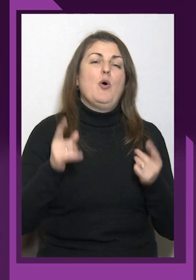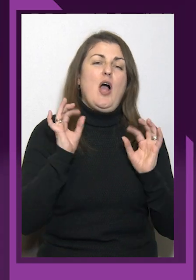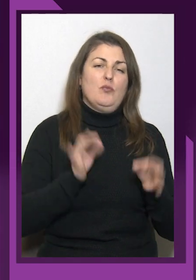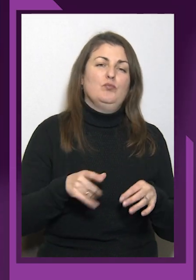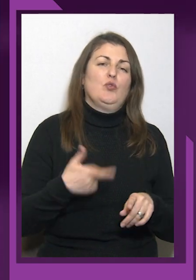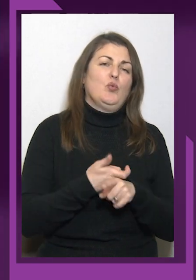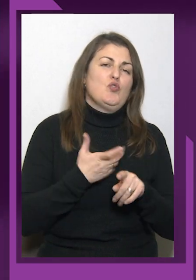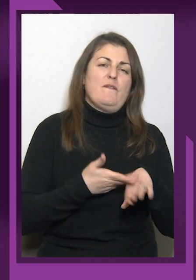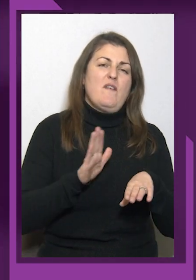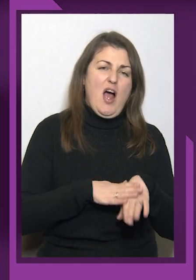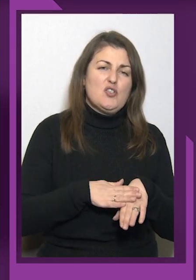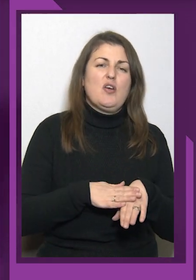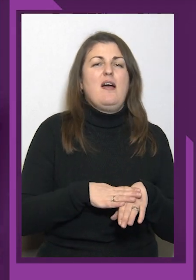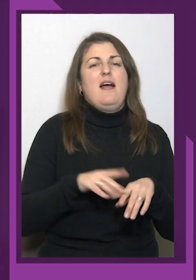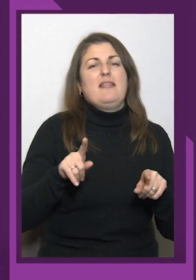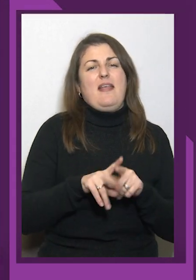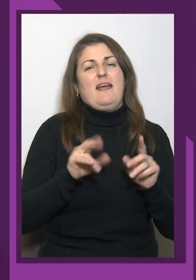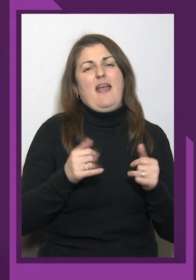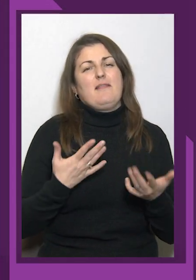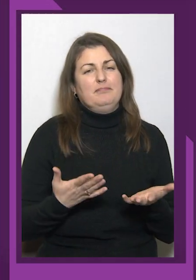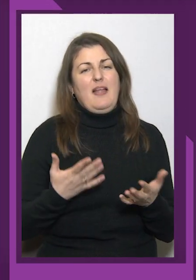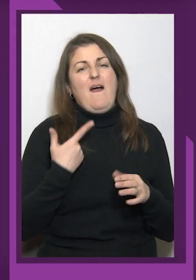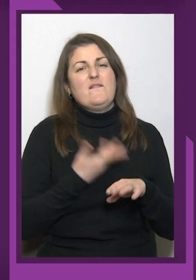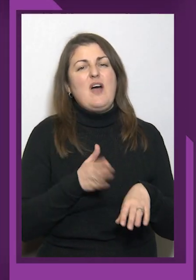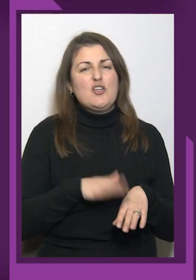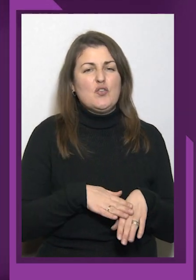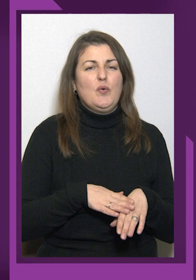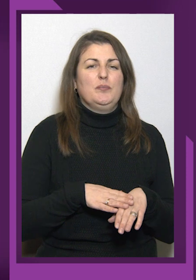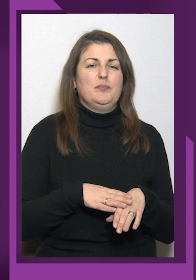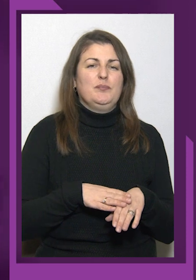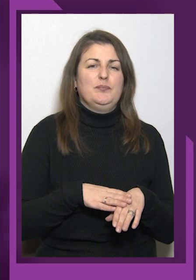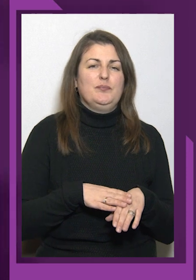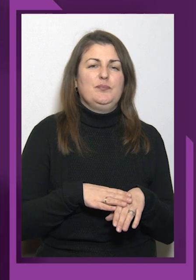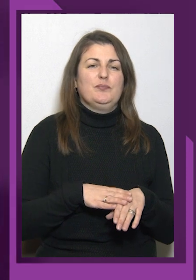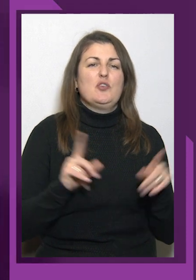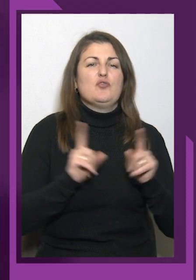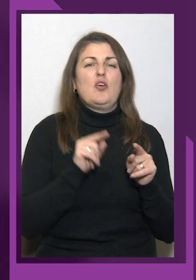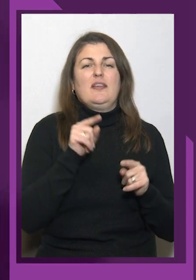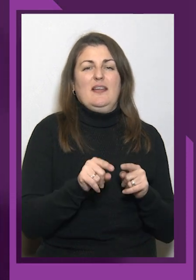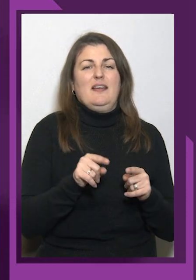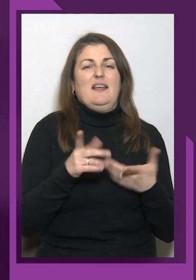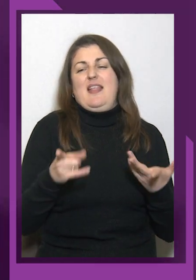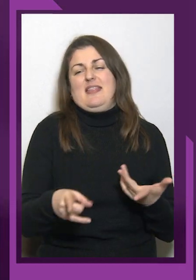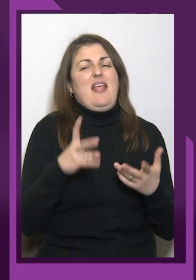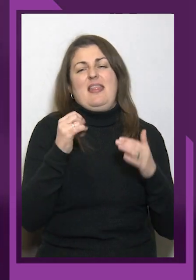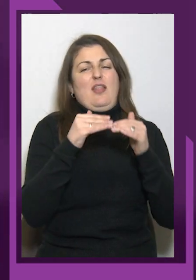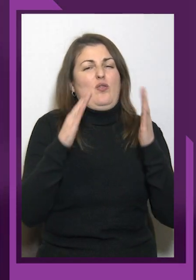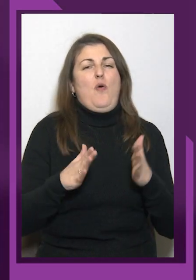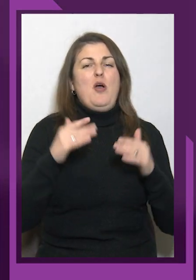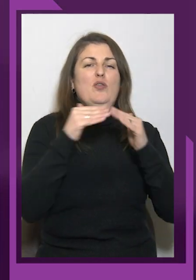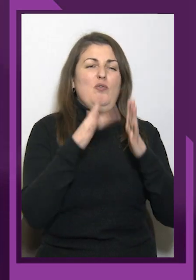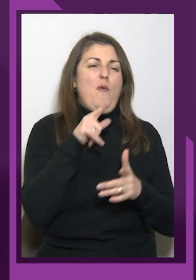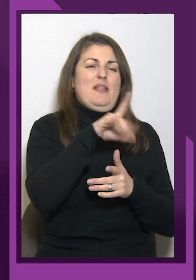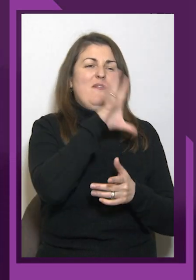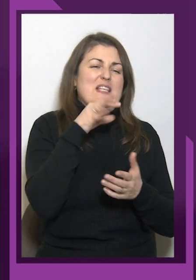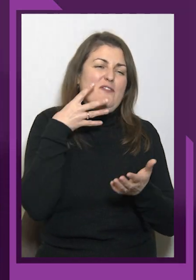вашка, що ти, ну, не дому, дому там все твої, все для тебе, а тут як то,